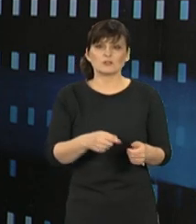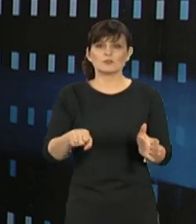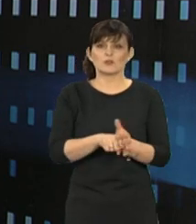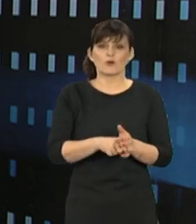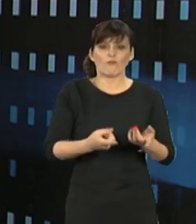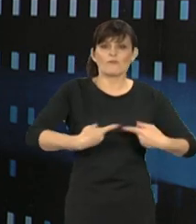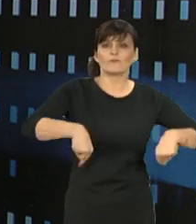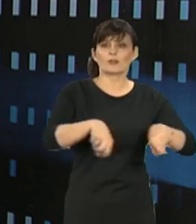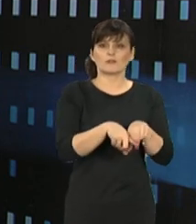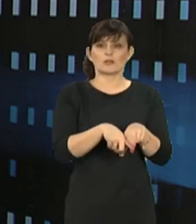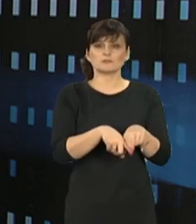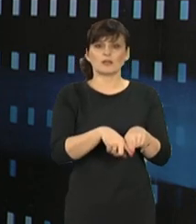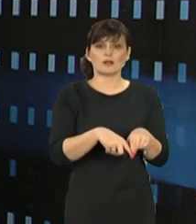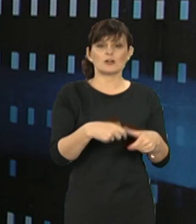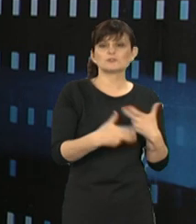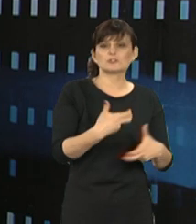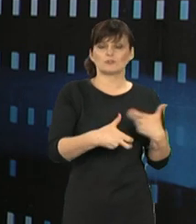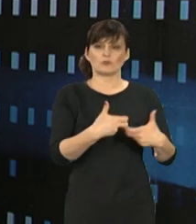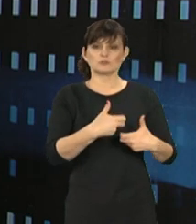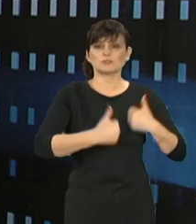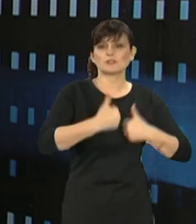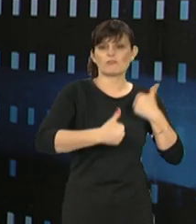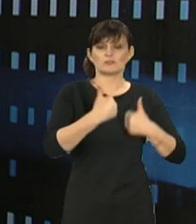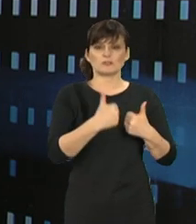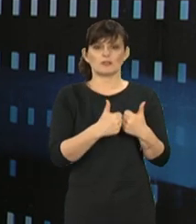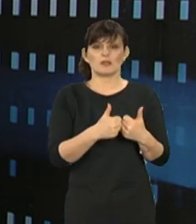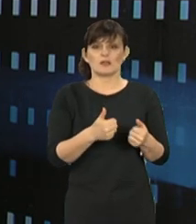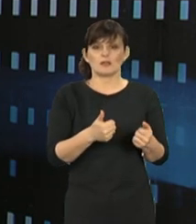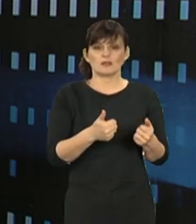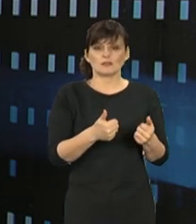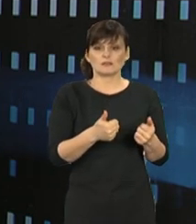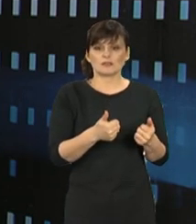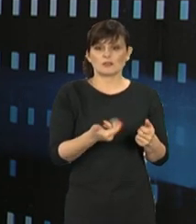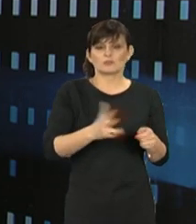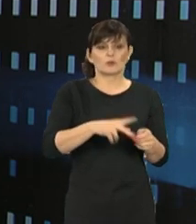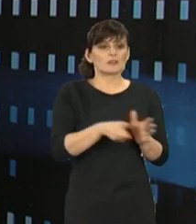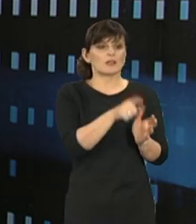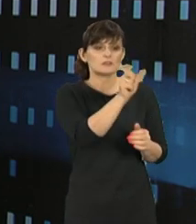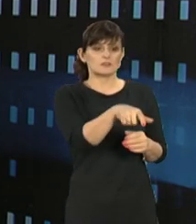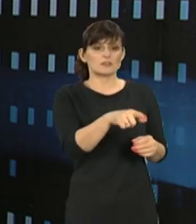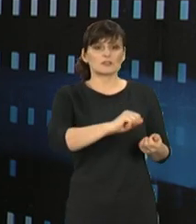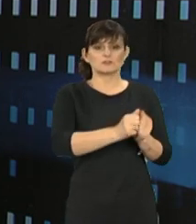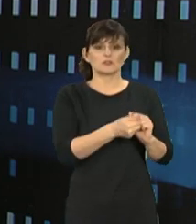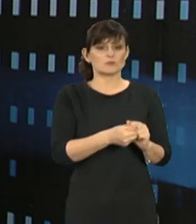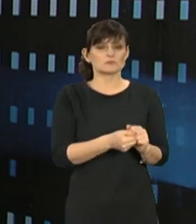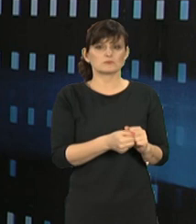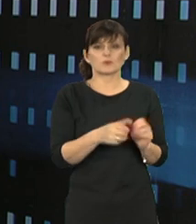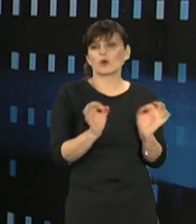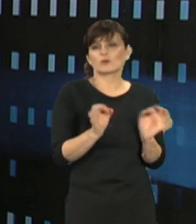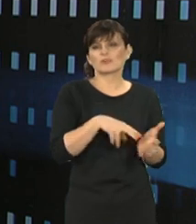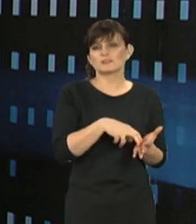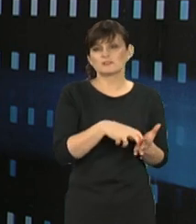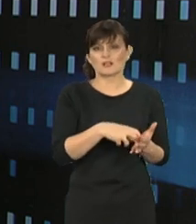do wykonywania jakichś czynności sztuczy, które po prostu są dla nich na pewno jakimś